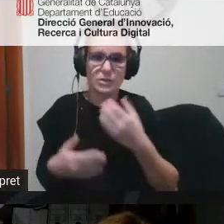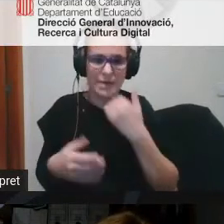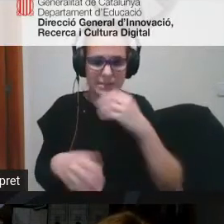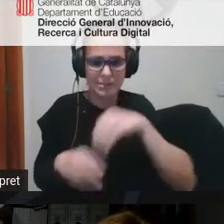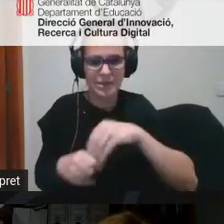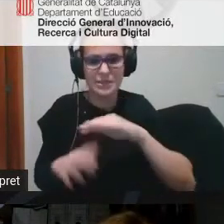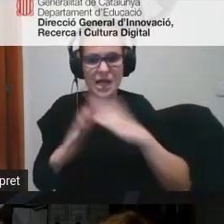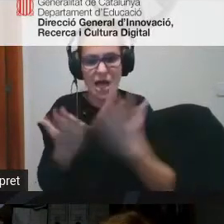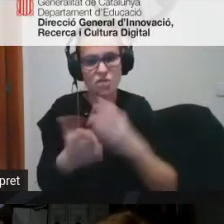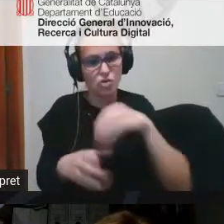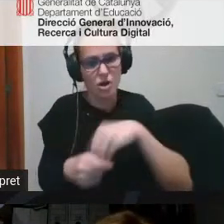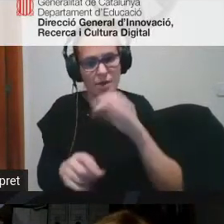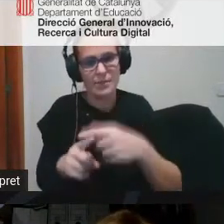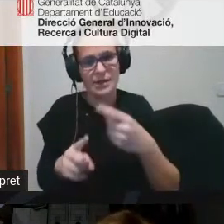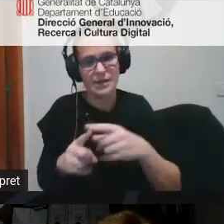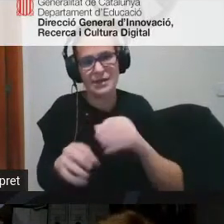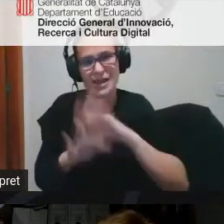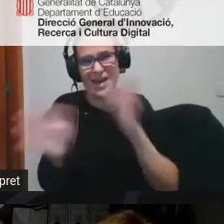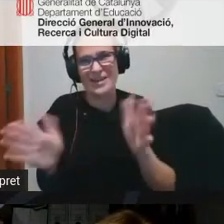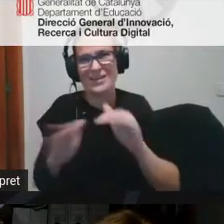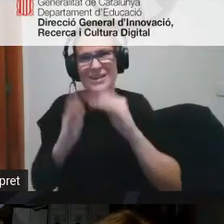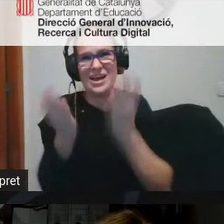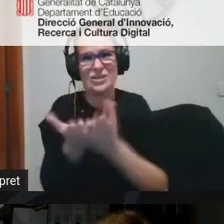perquè clar dintre a l'escola